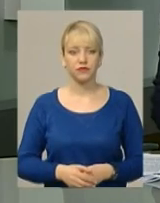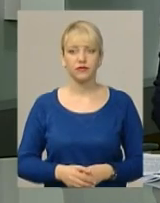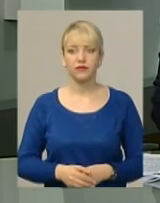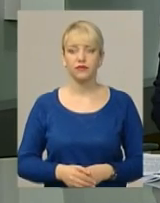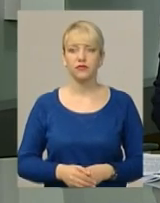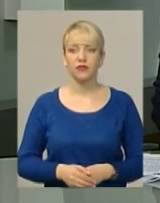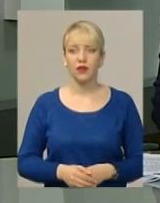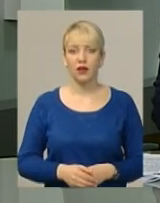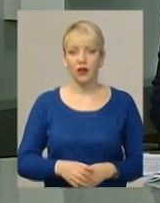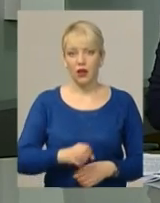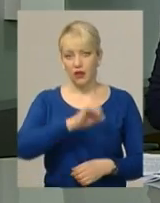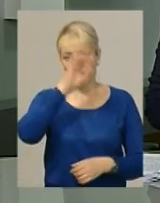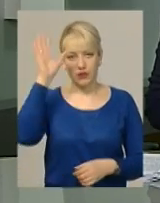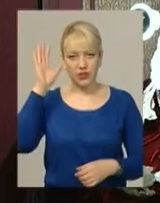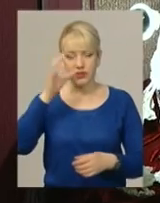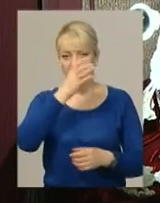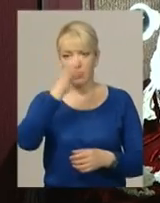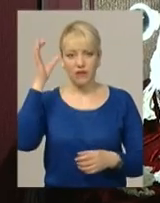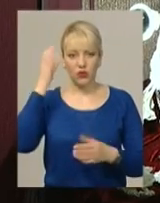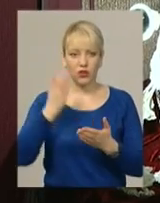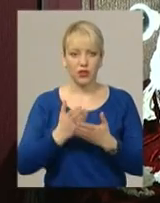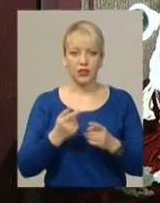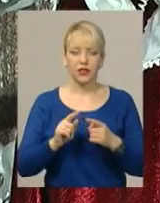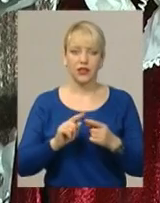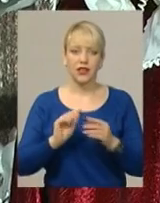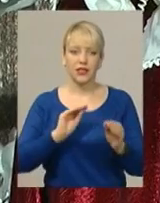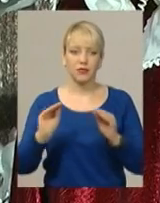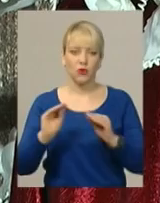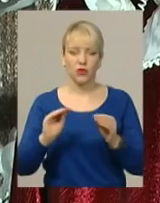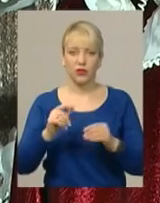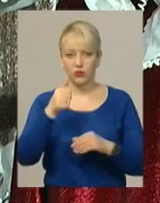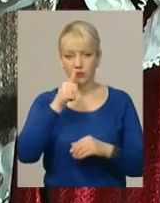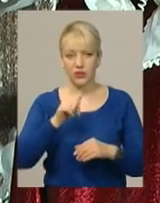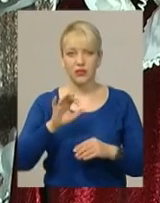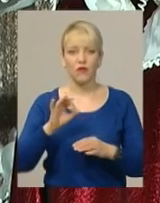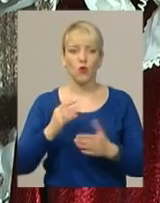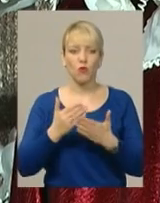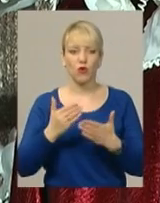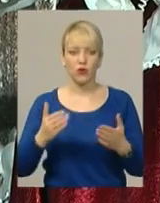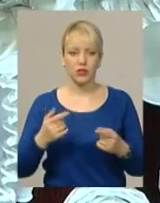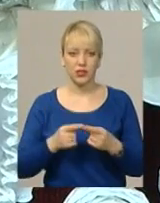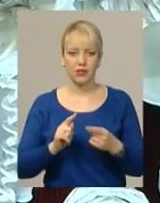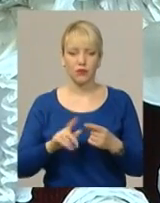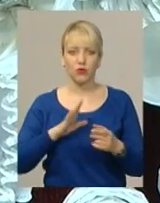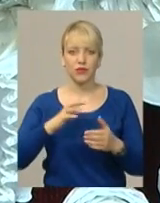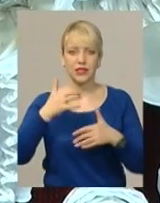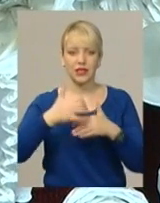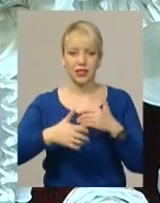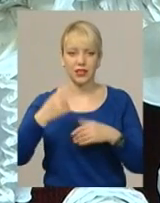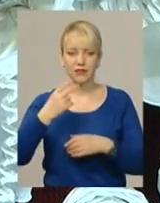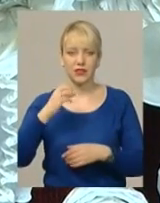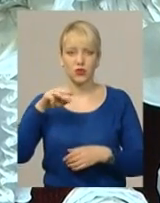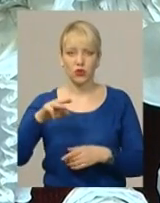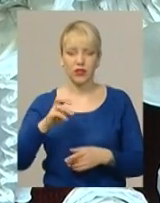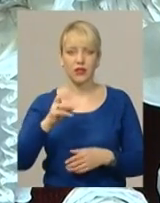Весільний вінок став експонатом місяця в обласному краєзнавчому музеї. Головний убір був створений всередині ХХ століття на Поділлі.